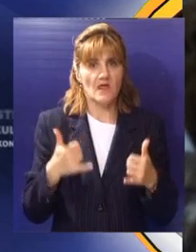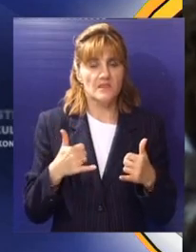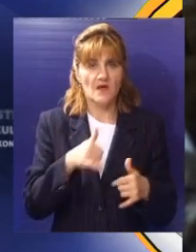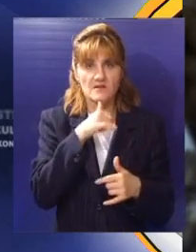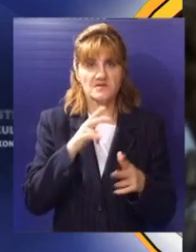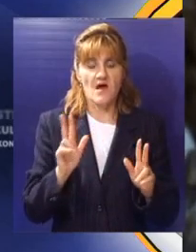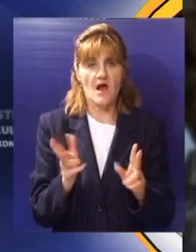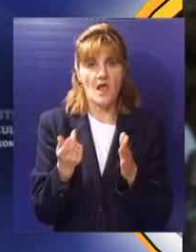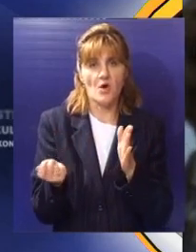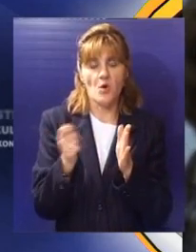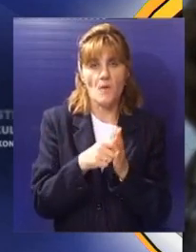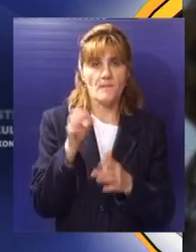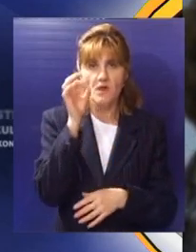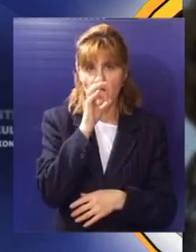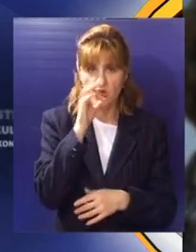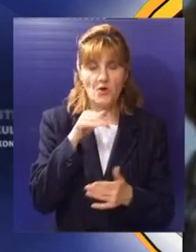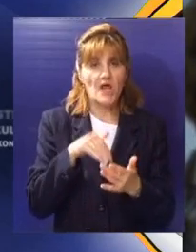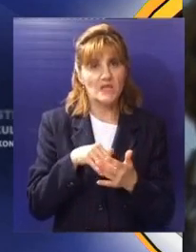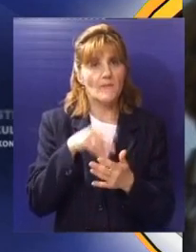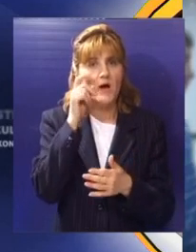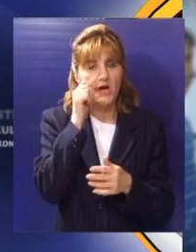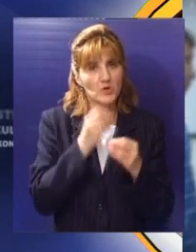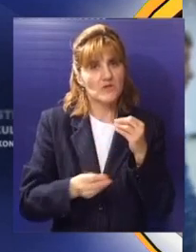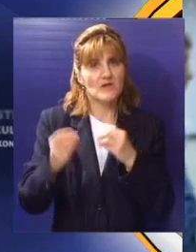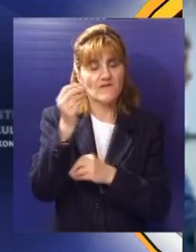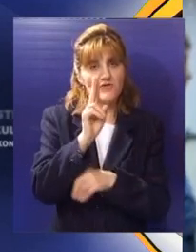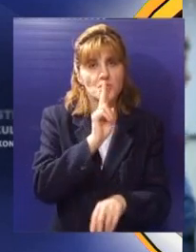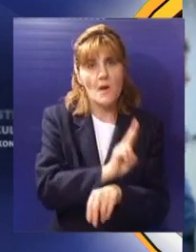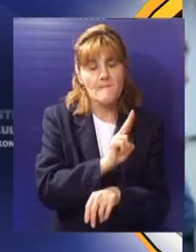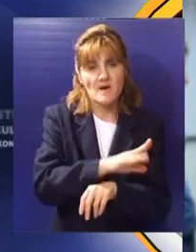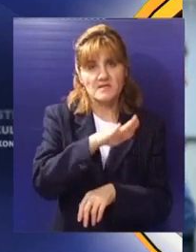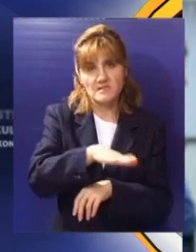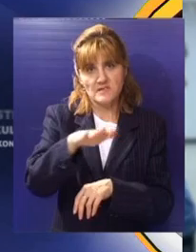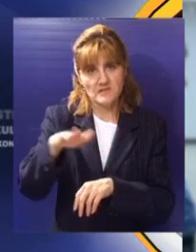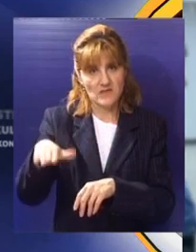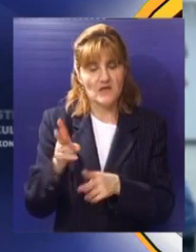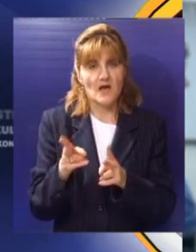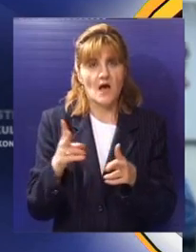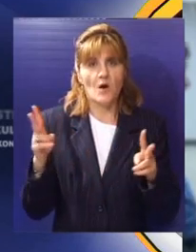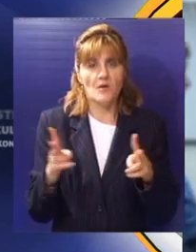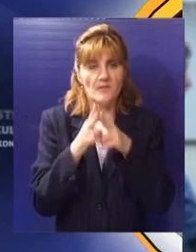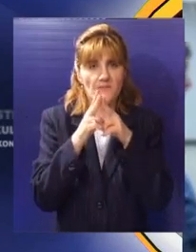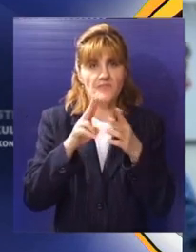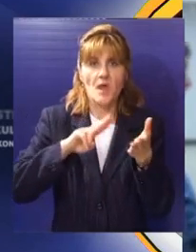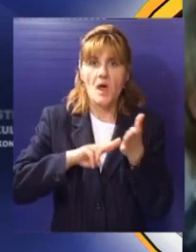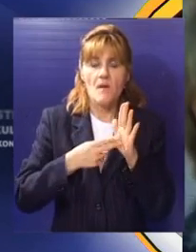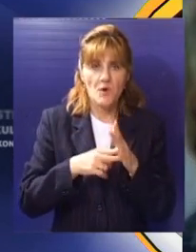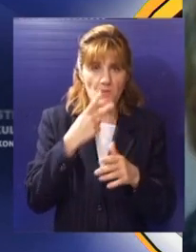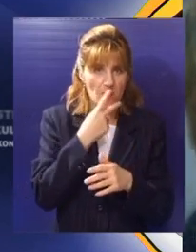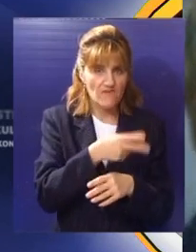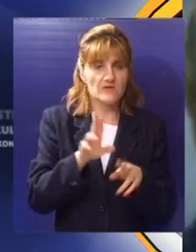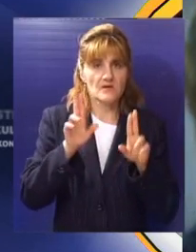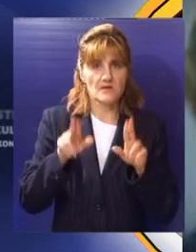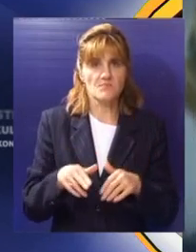Danas je droga lako dostupna i trebalo bi da roditelji više pažnje poklanjaju deci kako bi se što pre suočili sa problemom